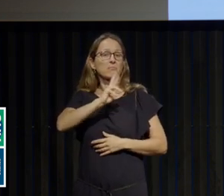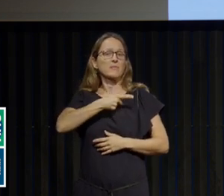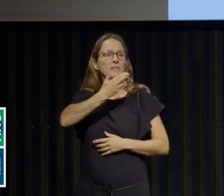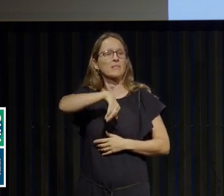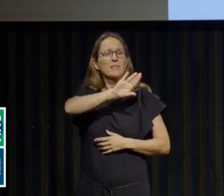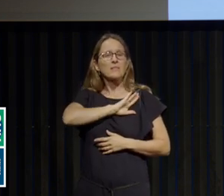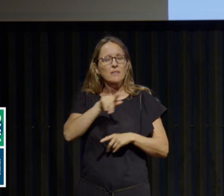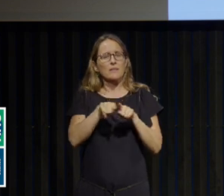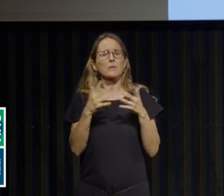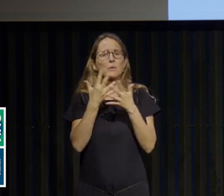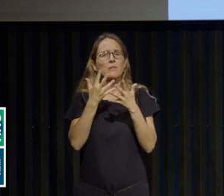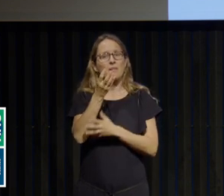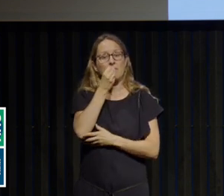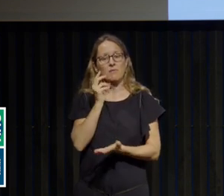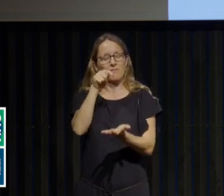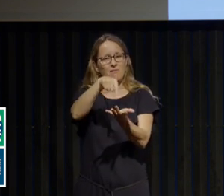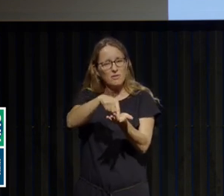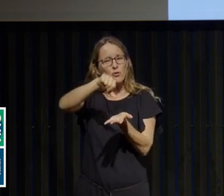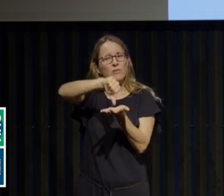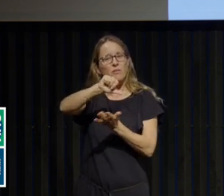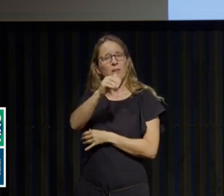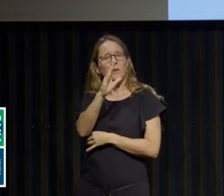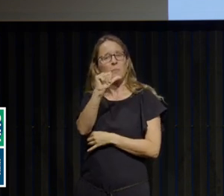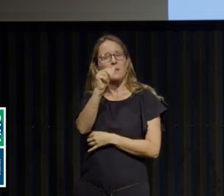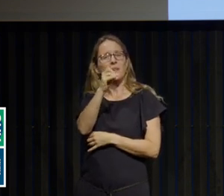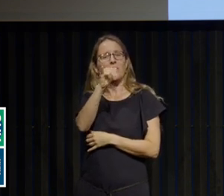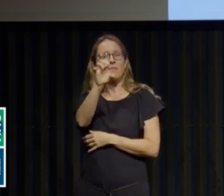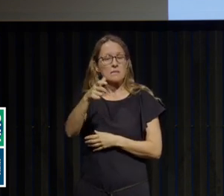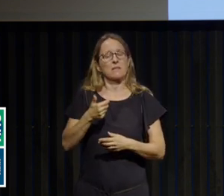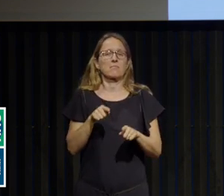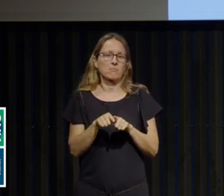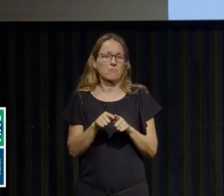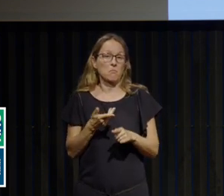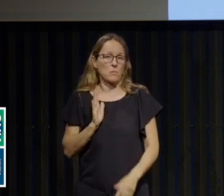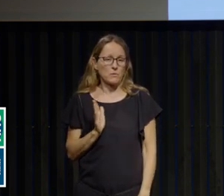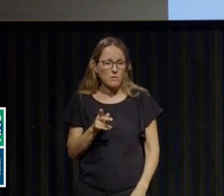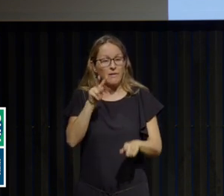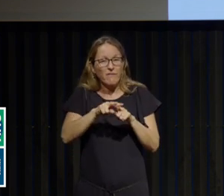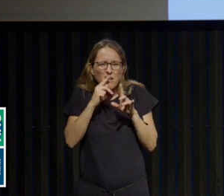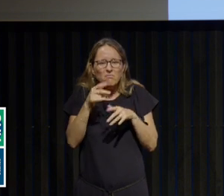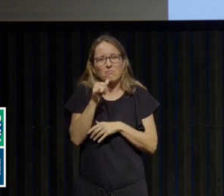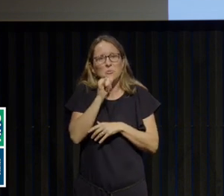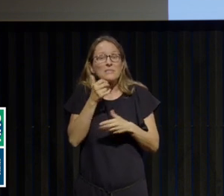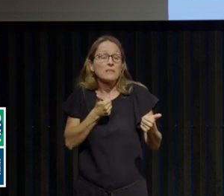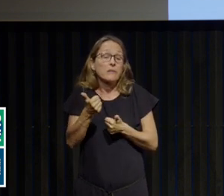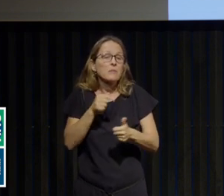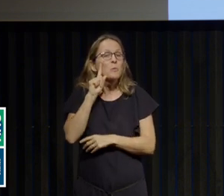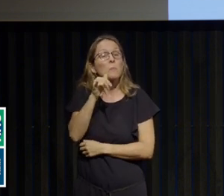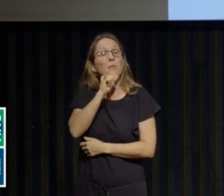à Bordeaux, qui est un petit service, je dis petit parce qu'il n'y que 8 lits d'hospitalisation temps plein, plus